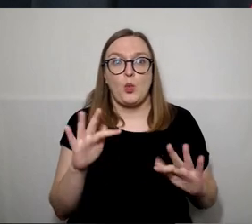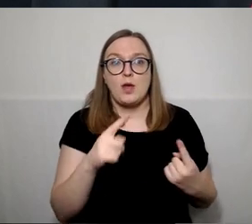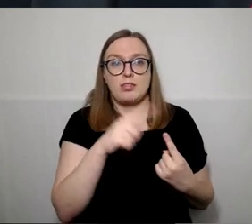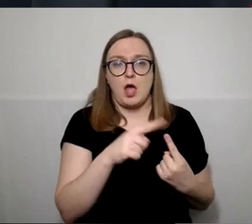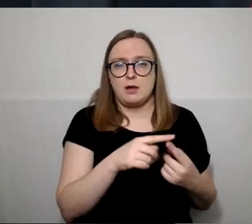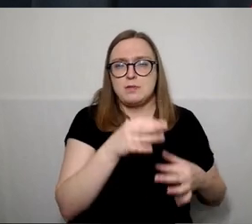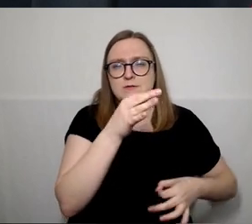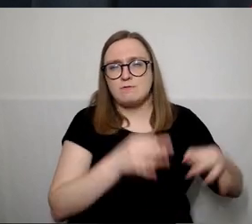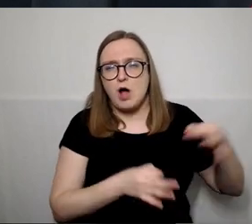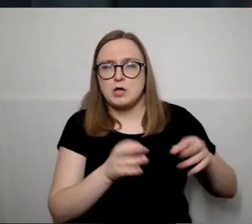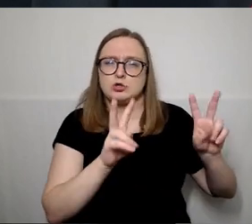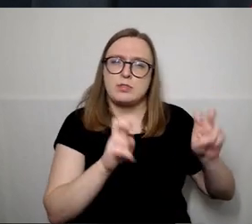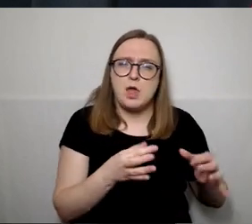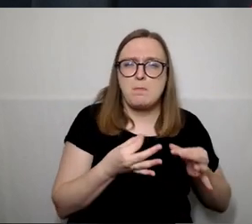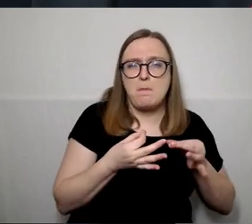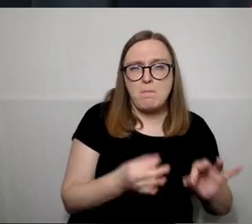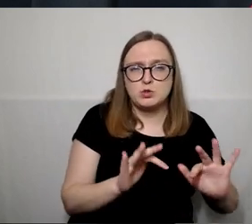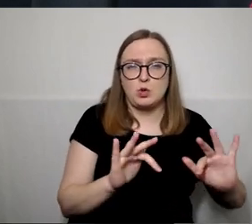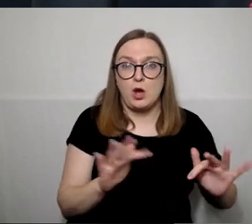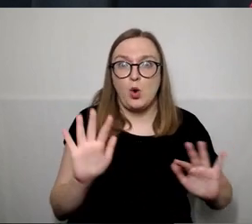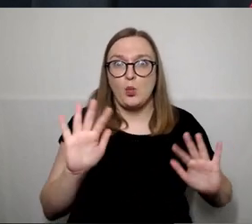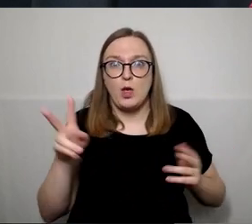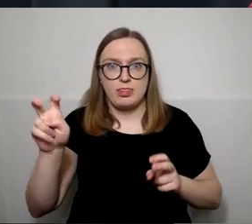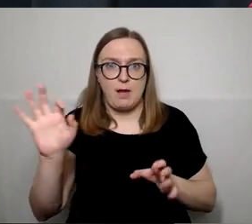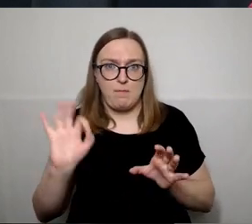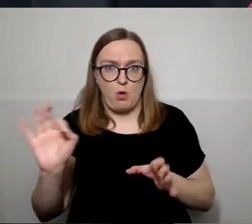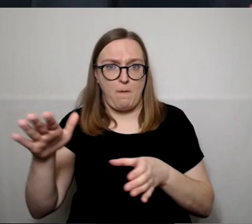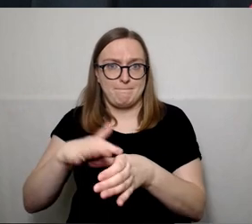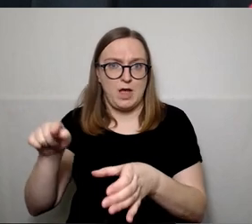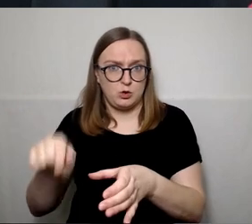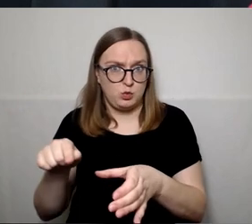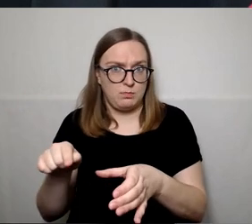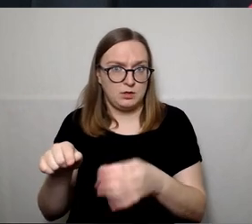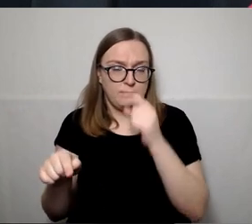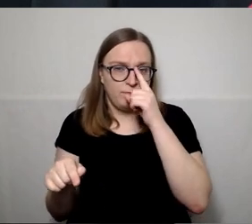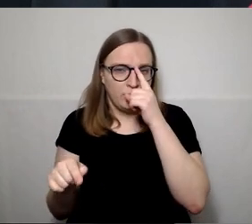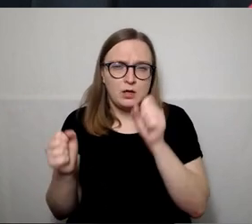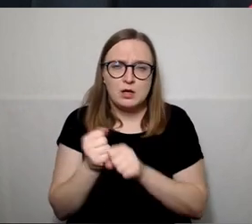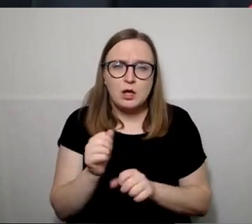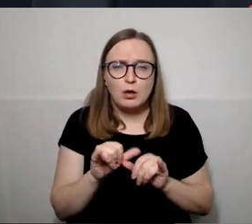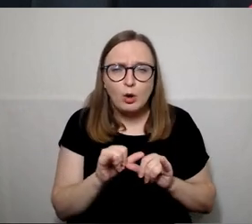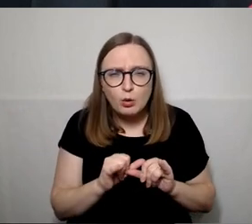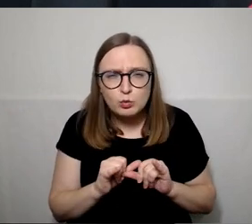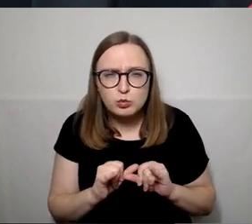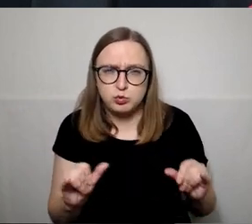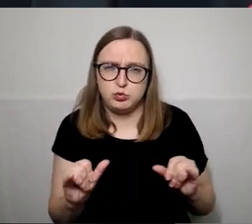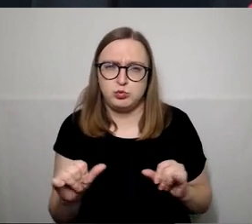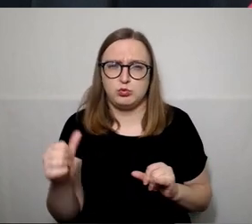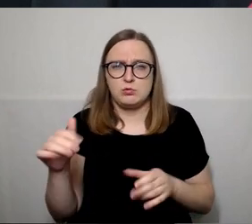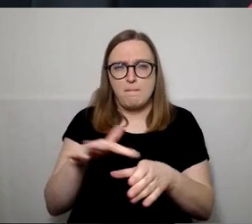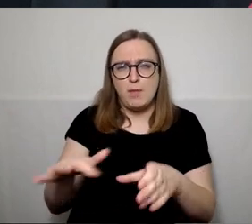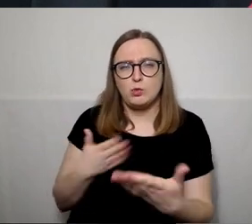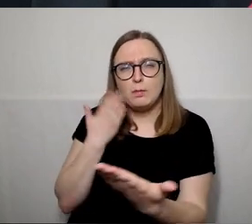kažkoks pasiūlymas liečia, būtent kažkuria bendruomenė turėtų būti gal glaudžiau supažindinama su to